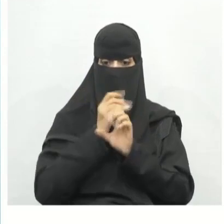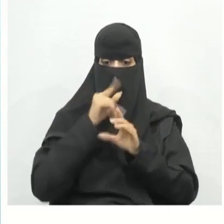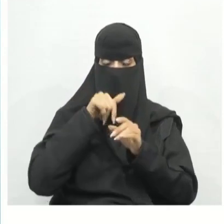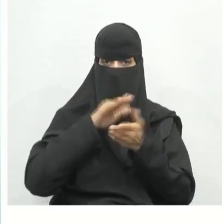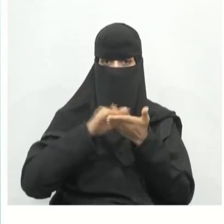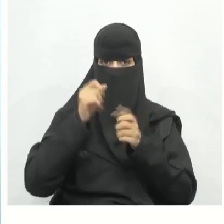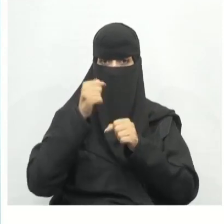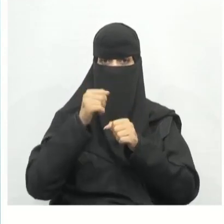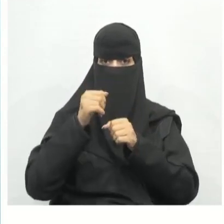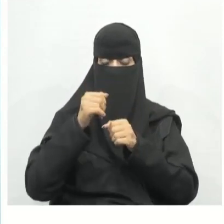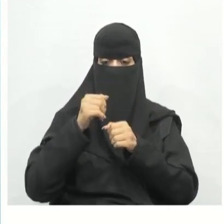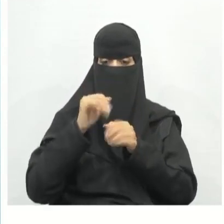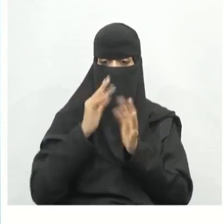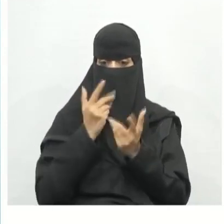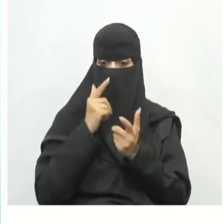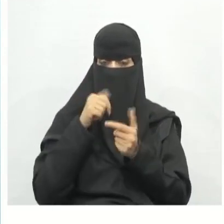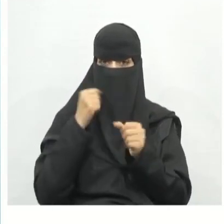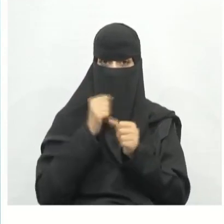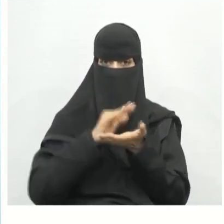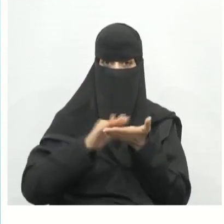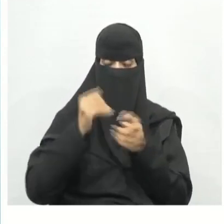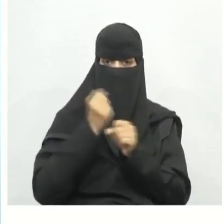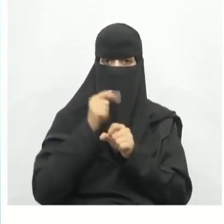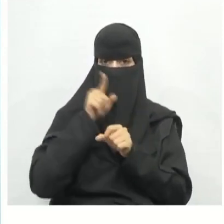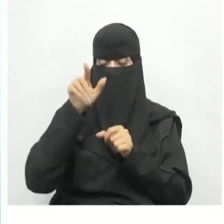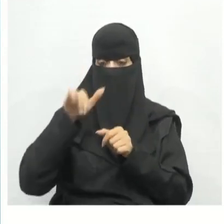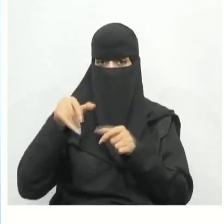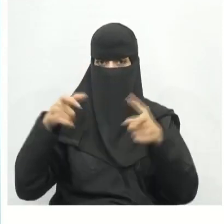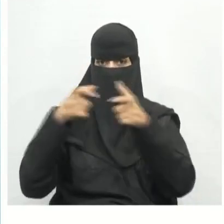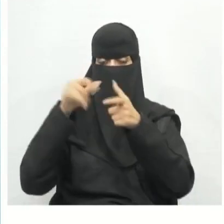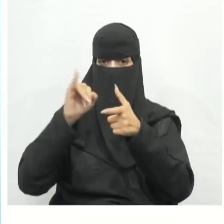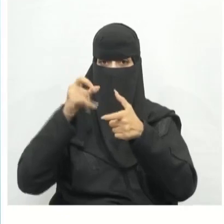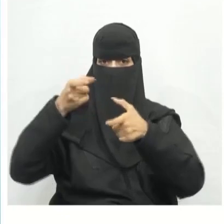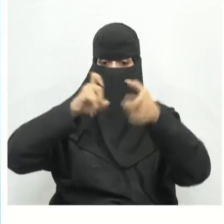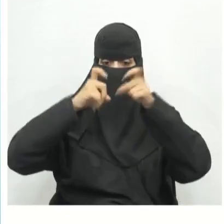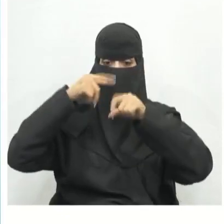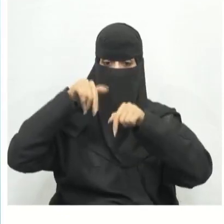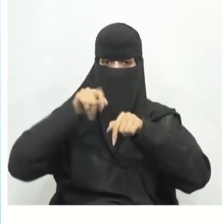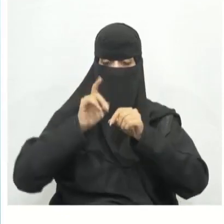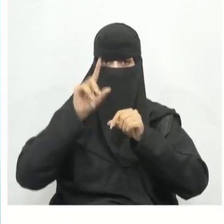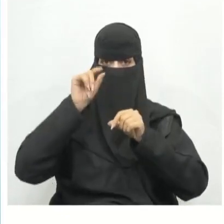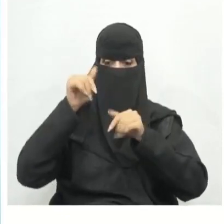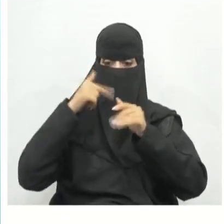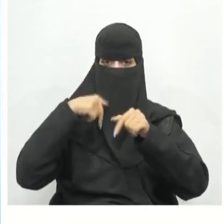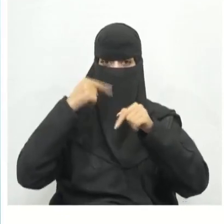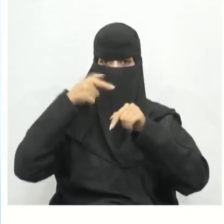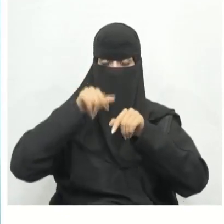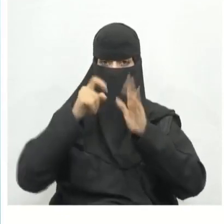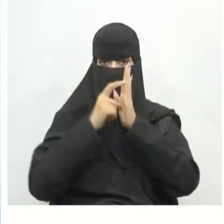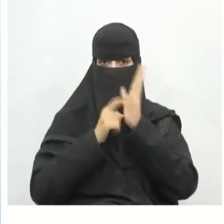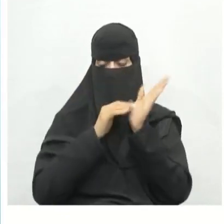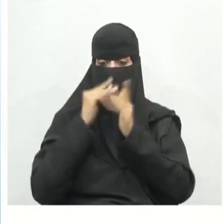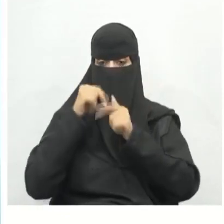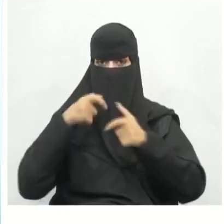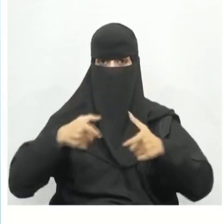أسطح العمل ما هي أسطح العمل؟ هي مجموعة من الأدوات والمميزات التي يتم تنظيمها